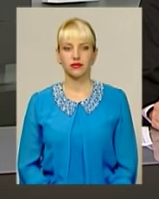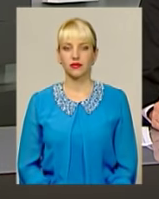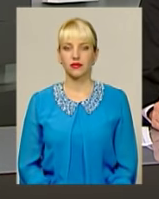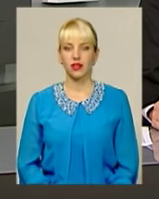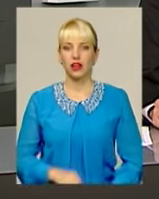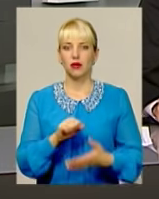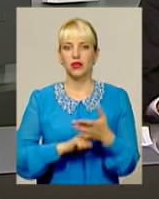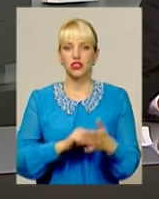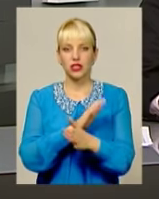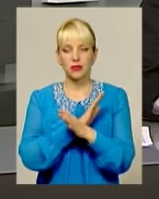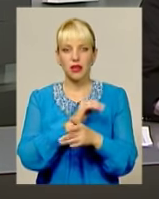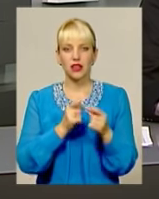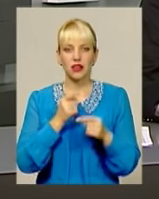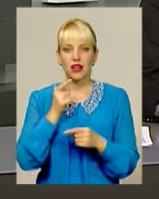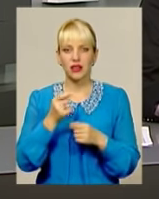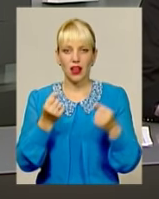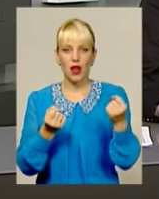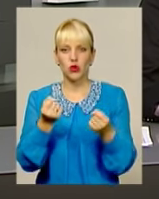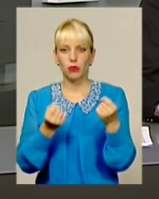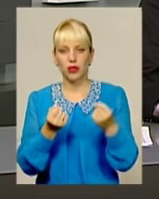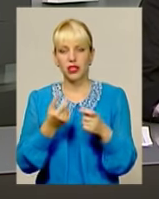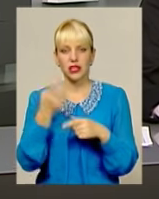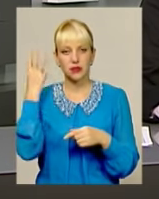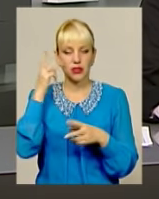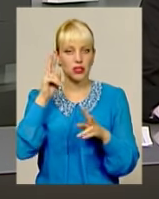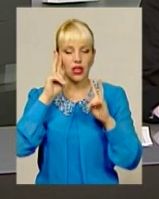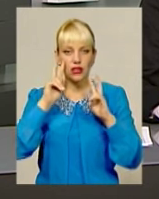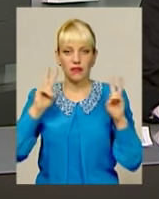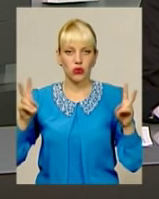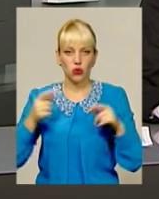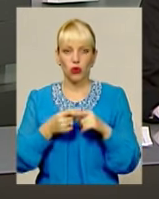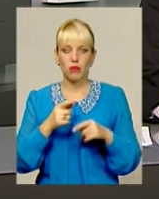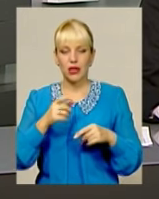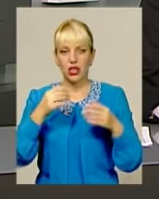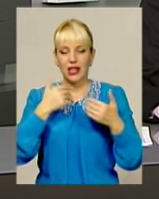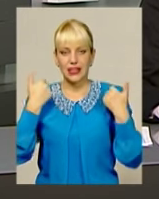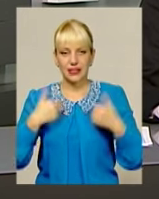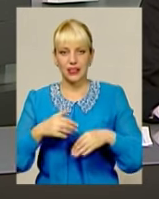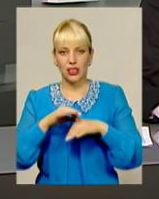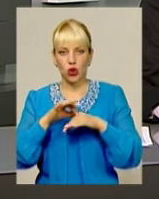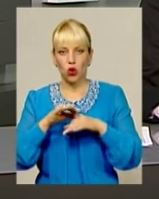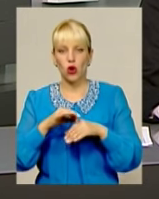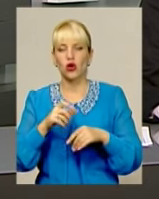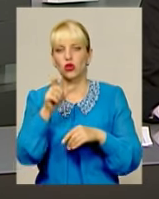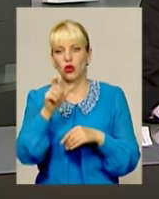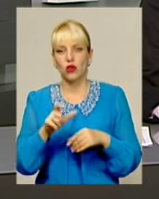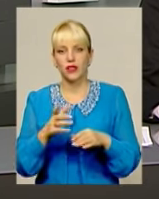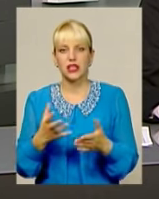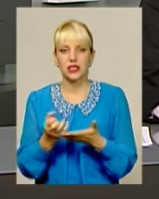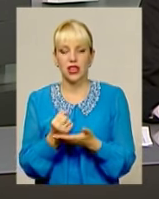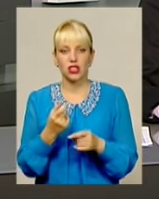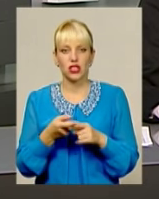Причина смерті далекобійника із Хмельниччини досі невідома. Нагадаю, тіло чоловіка знайшли в кабіні вантажівки у місті